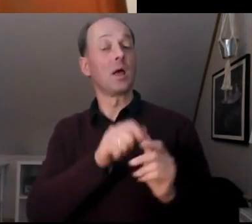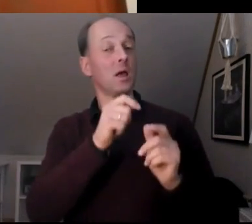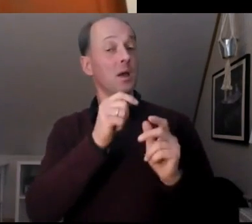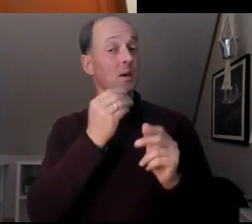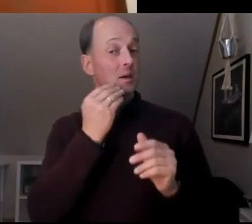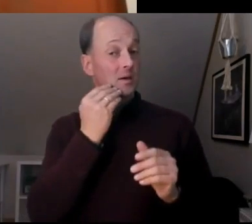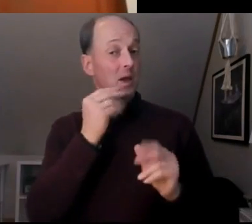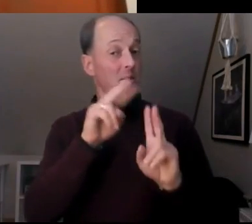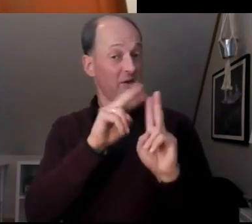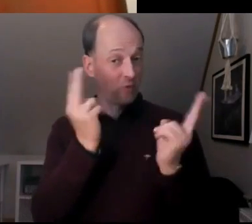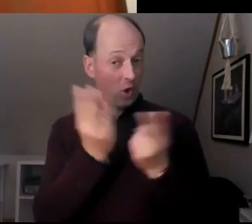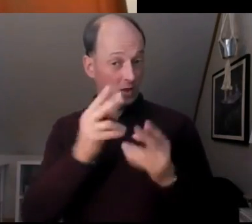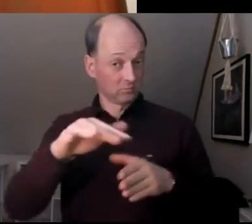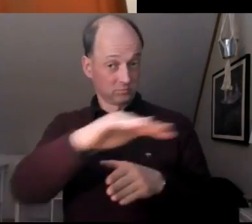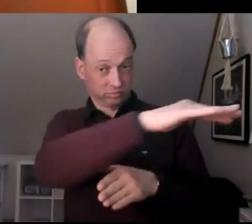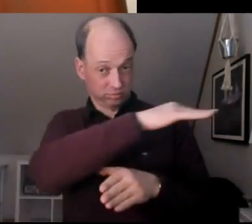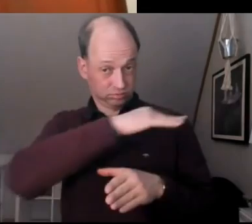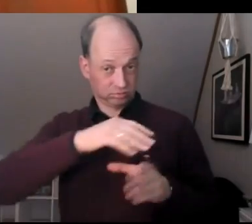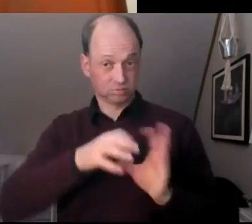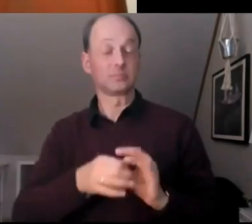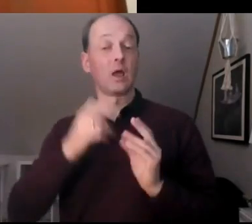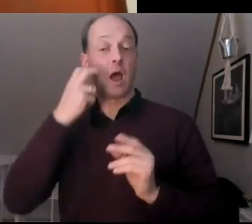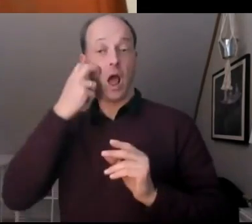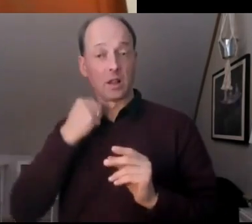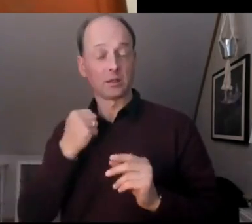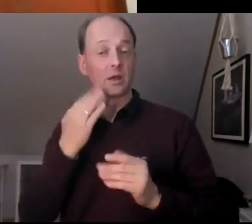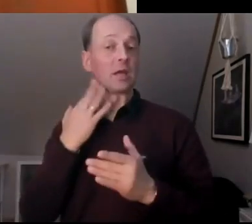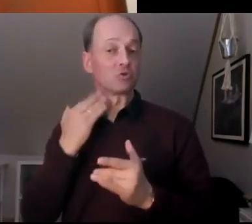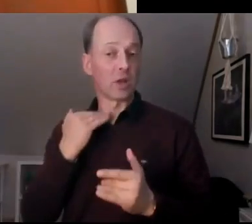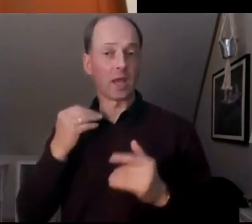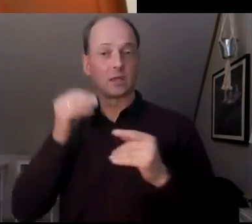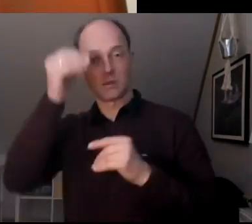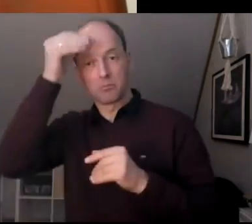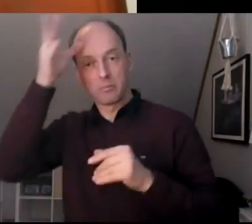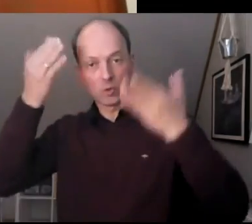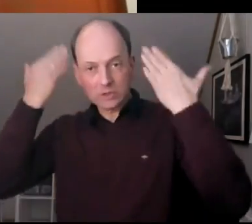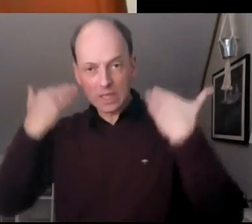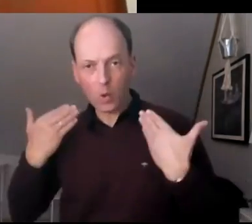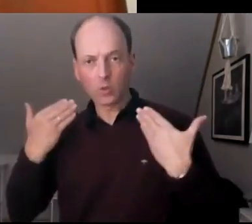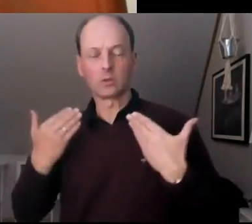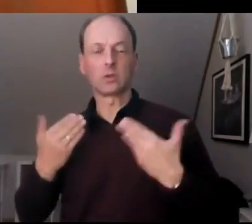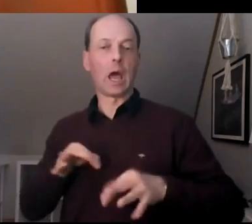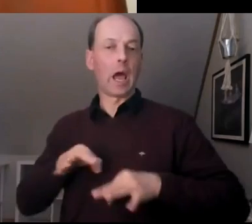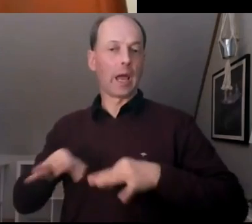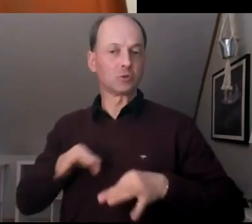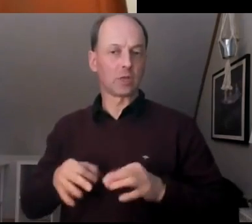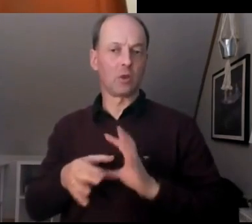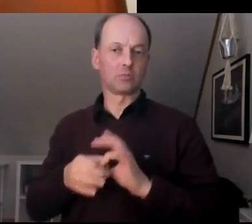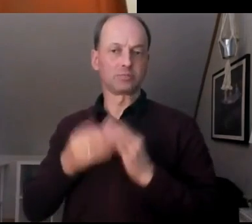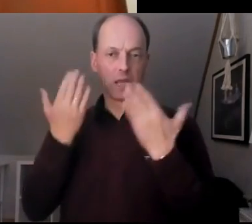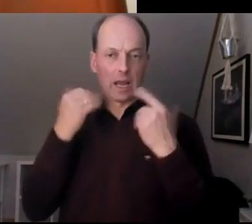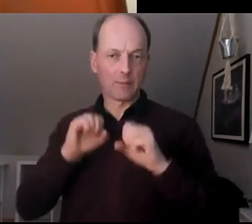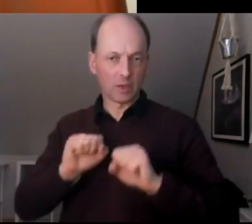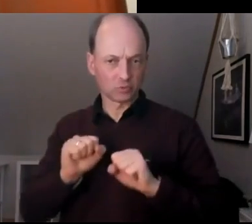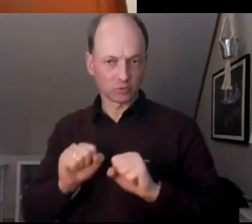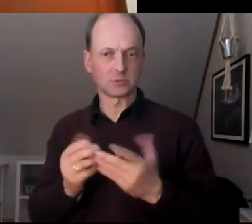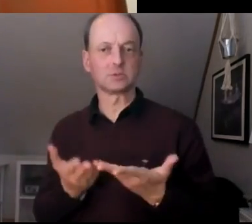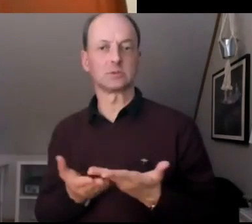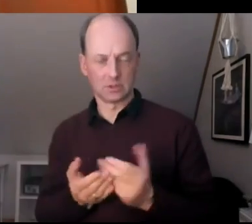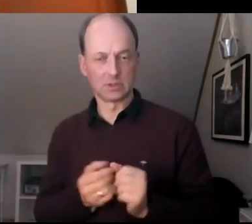Kriterien wie Alter, Geschlecht, Bildungshintergrund, Einstellungen zum Klimaschutz in diesem BürgerInnenrat dann